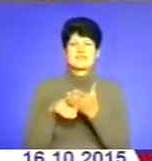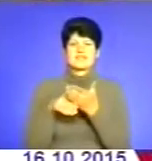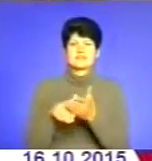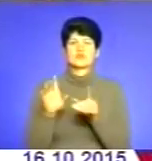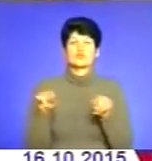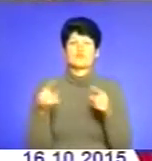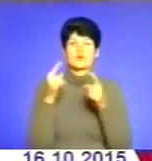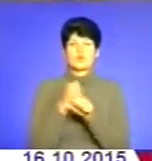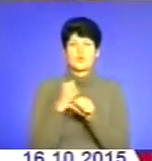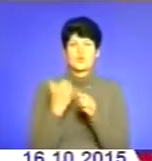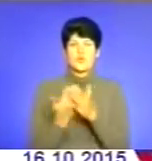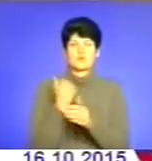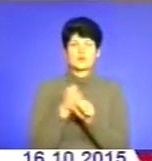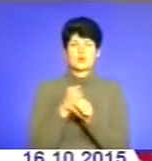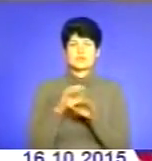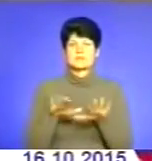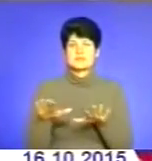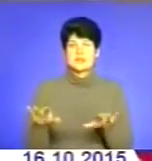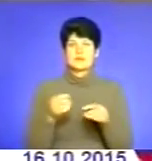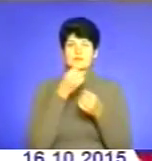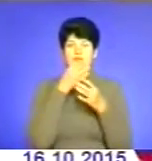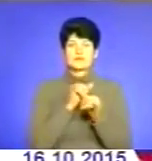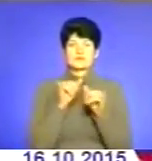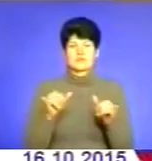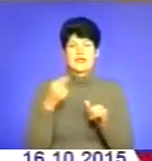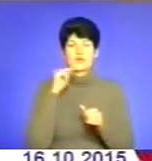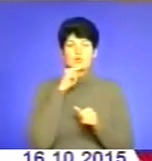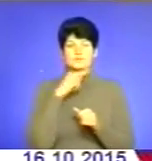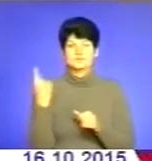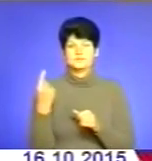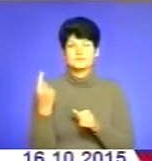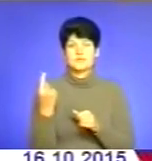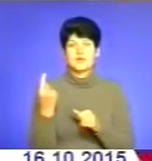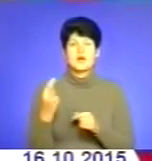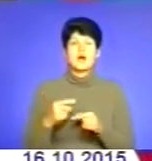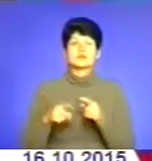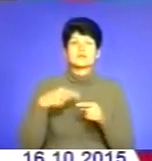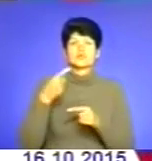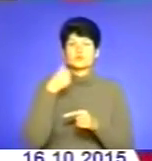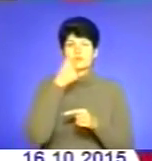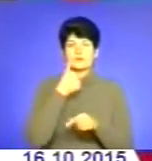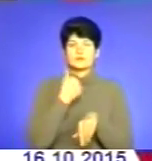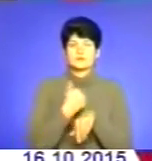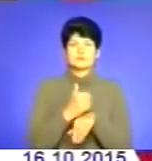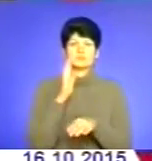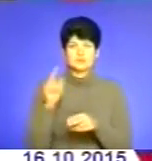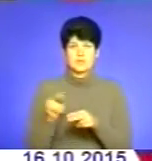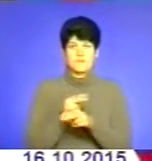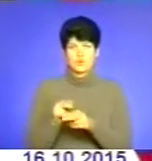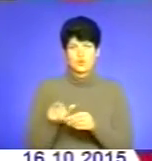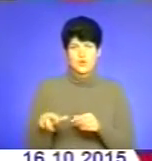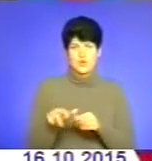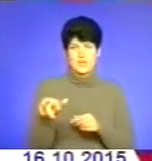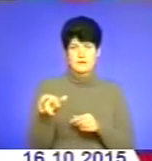місця і позитивно впливатимуть на економіку краю. А наступного року пріоритетом розвитку туризму буде ремонт доріг.